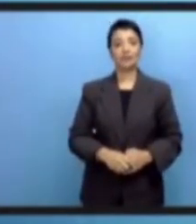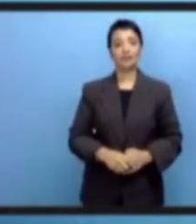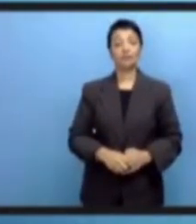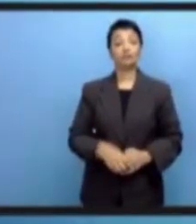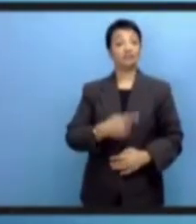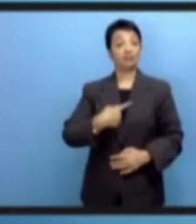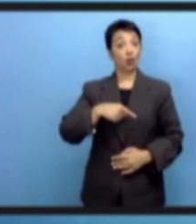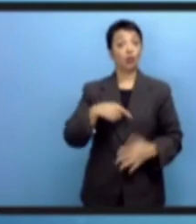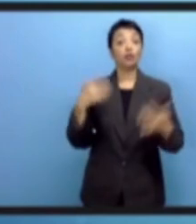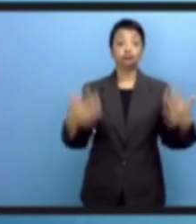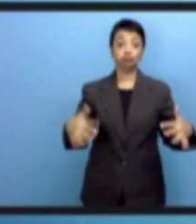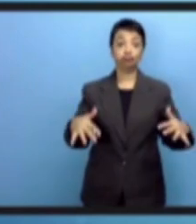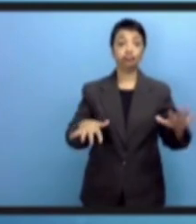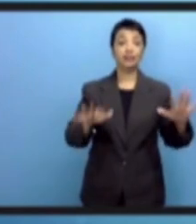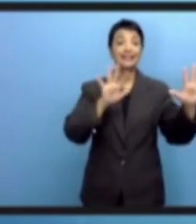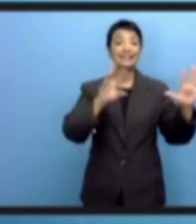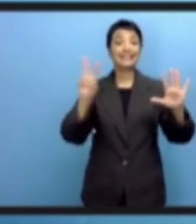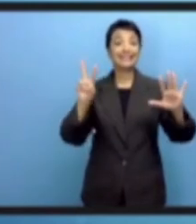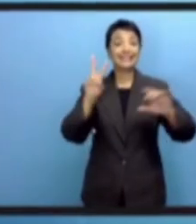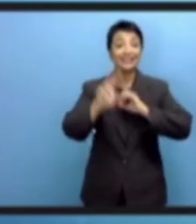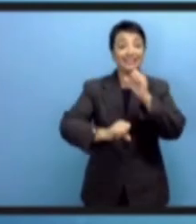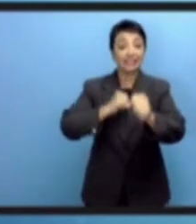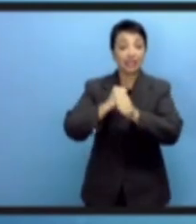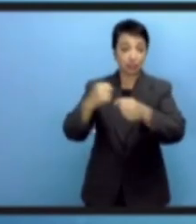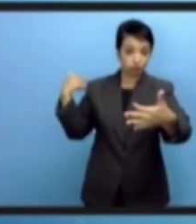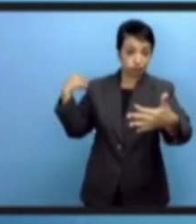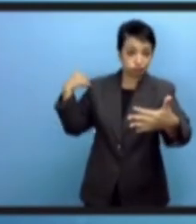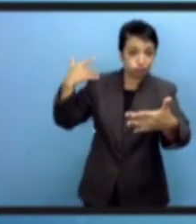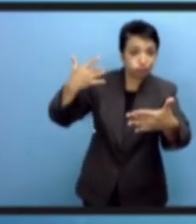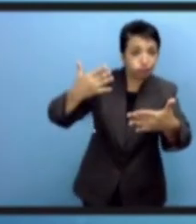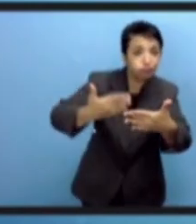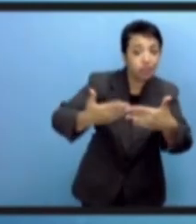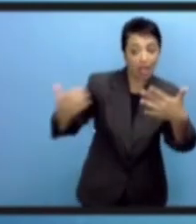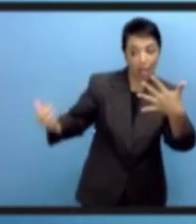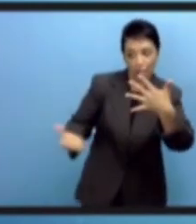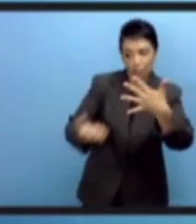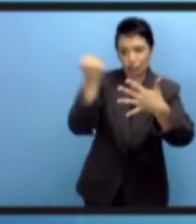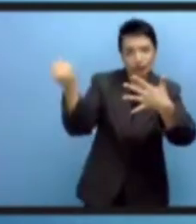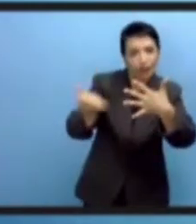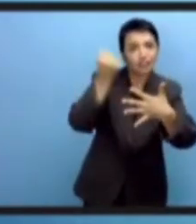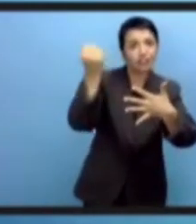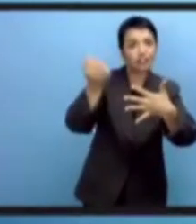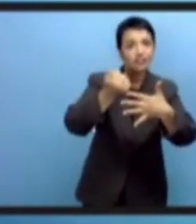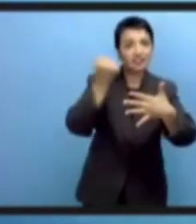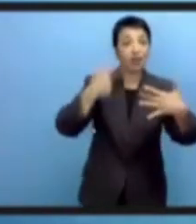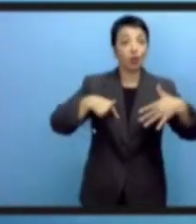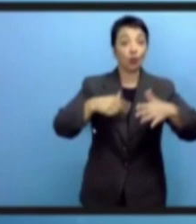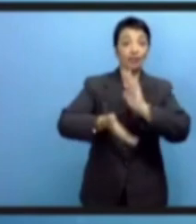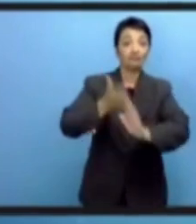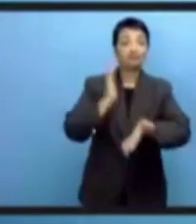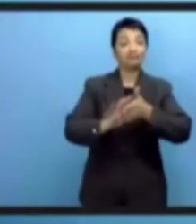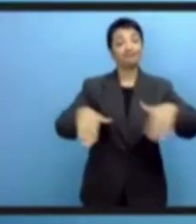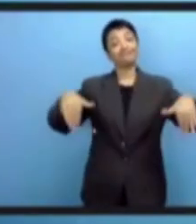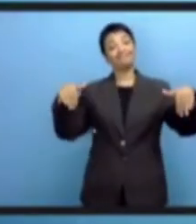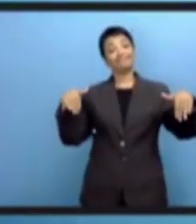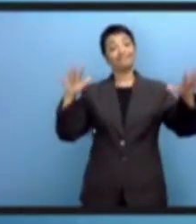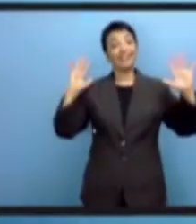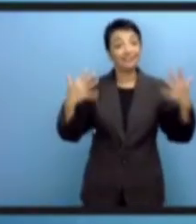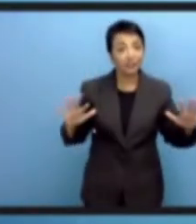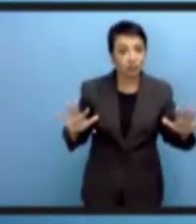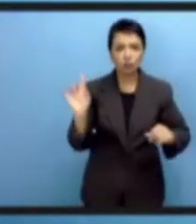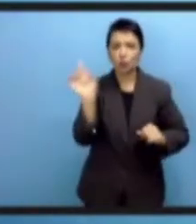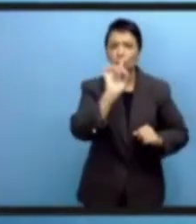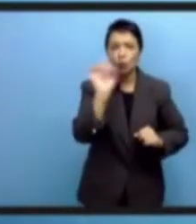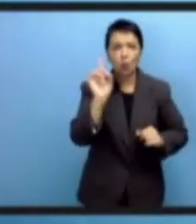является ВинСерф и сопредседателем в частности. И, конечно, многое было достигнуто за